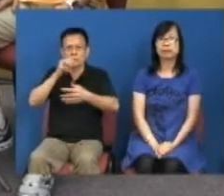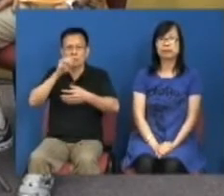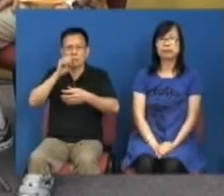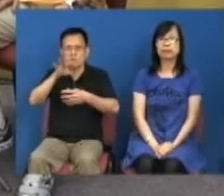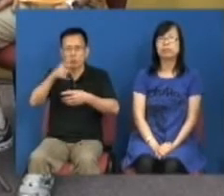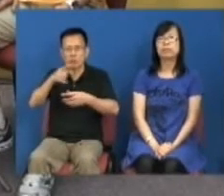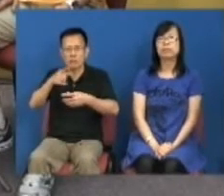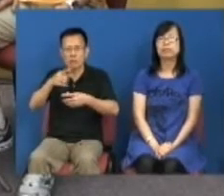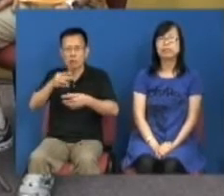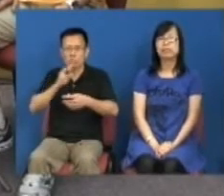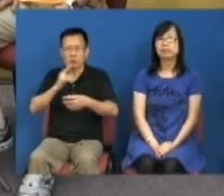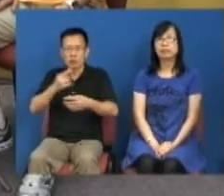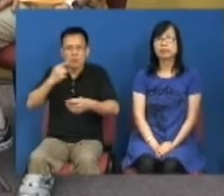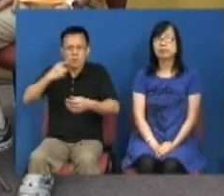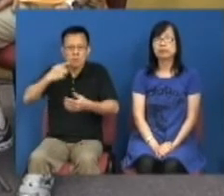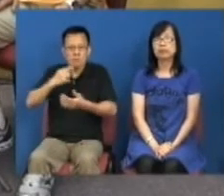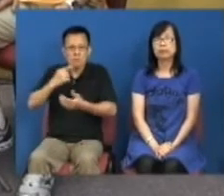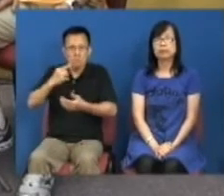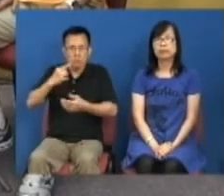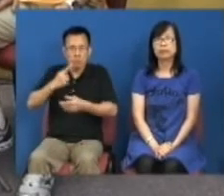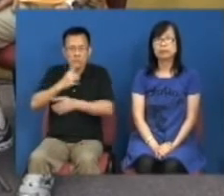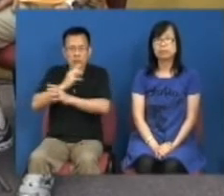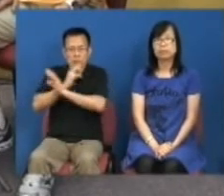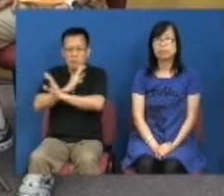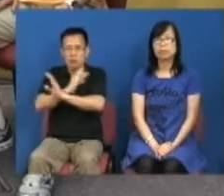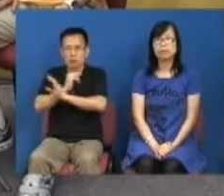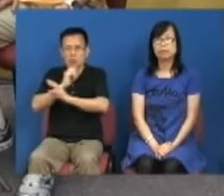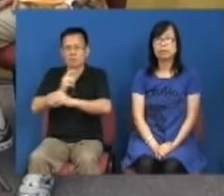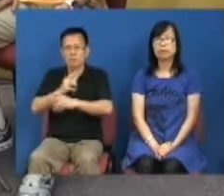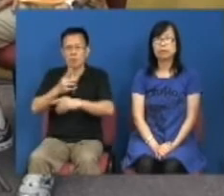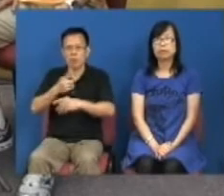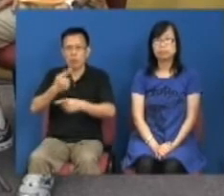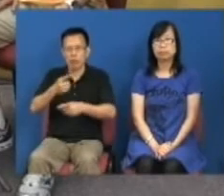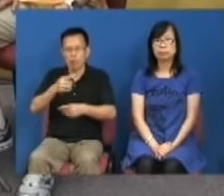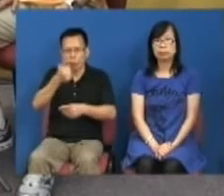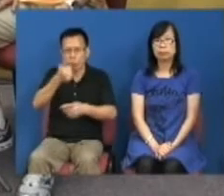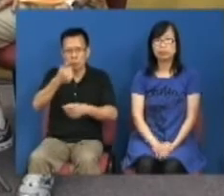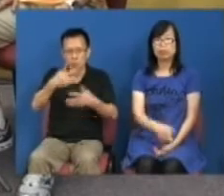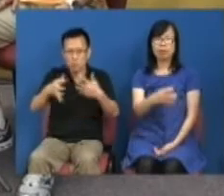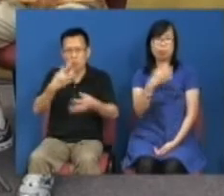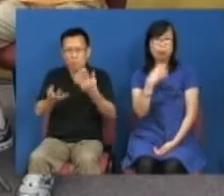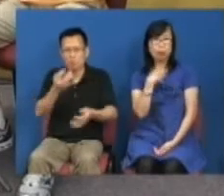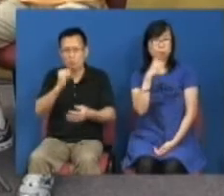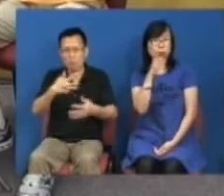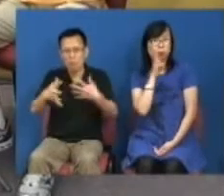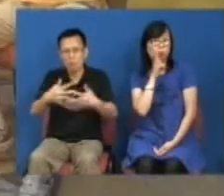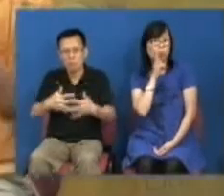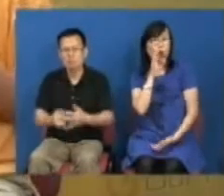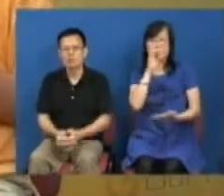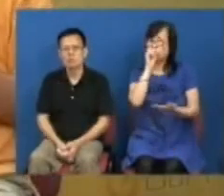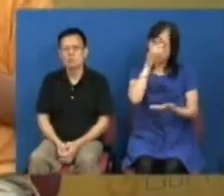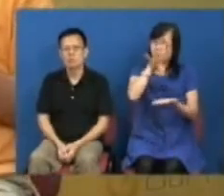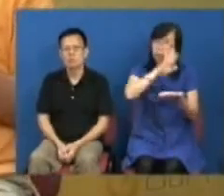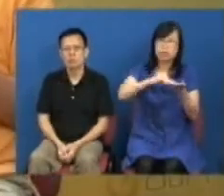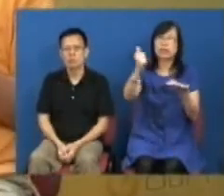介事我会加力度我会严重一点是好事还是坏事呢如果他说得清清楚